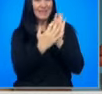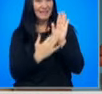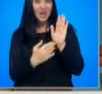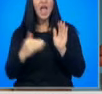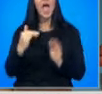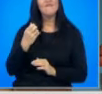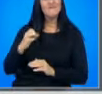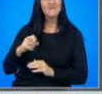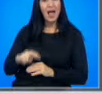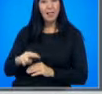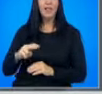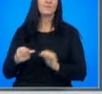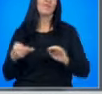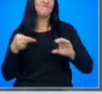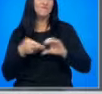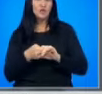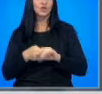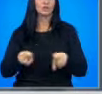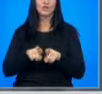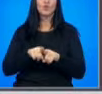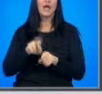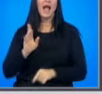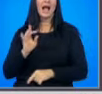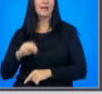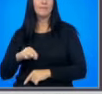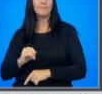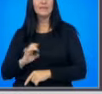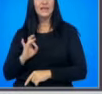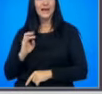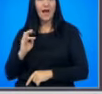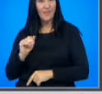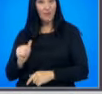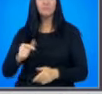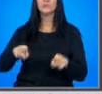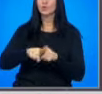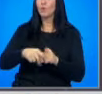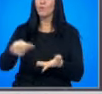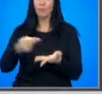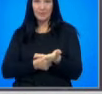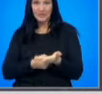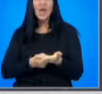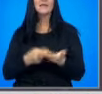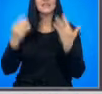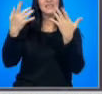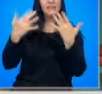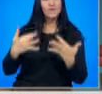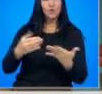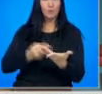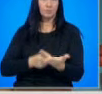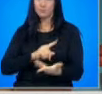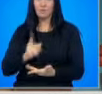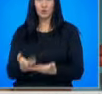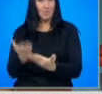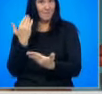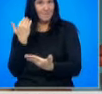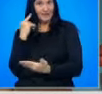файловите на флажките са криптирани. А резултатният файл също така подписан. И то с цифров подпис. Тоест, вие не можете от